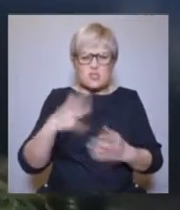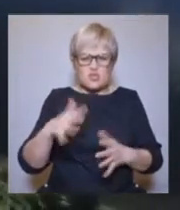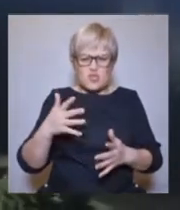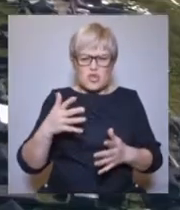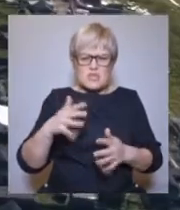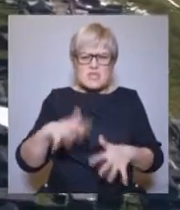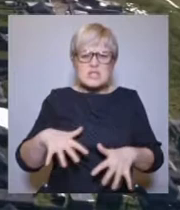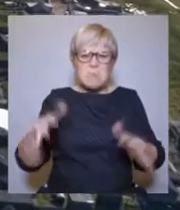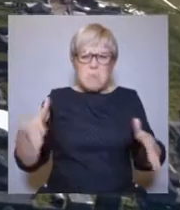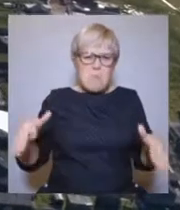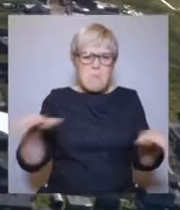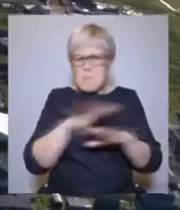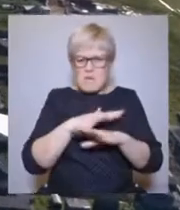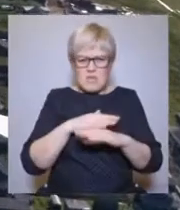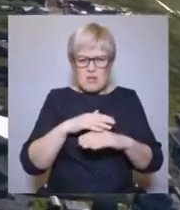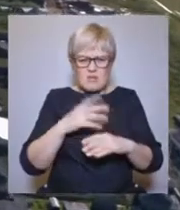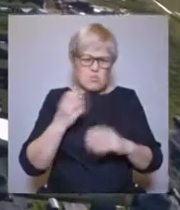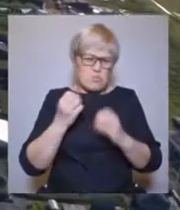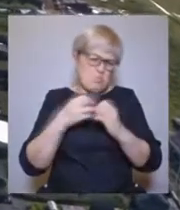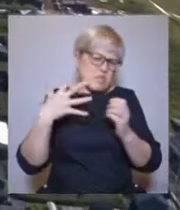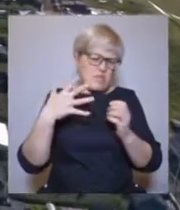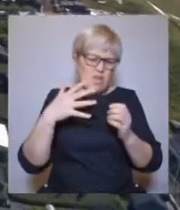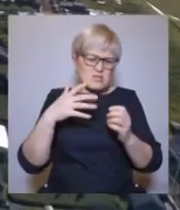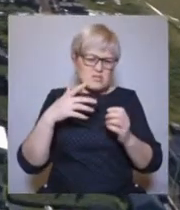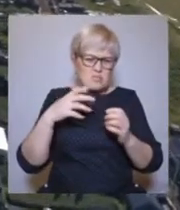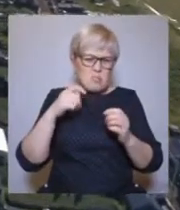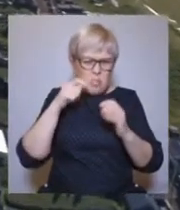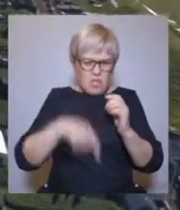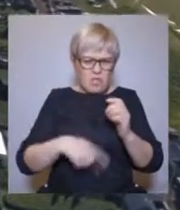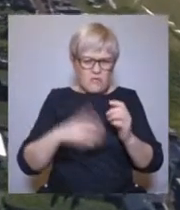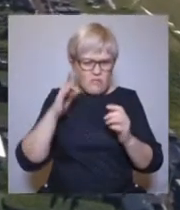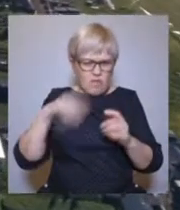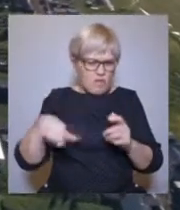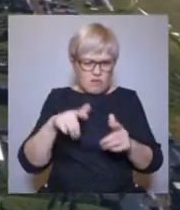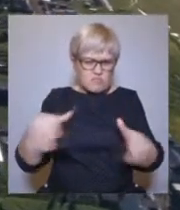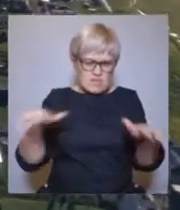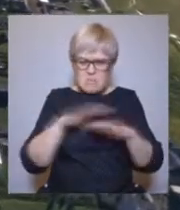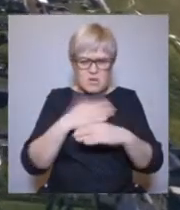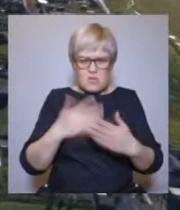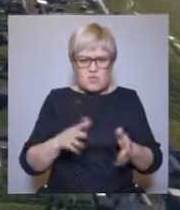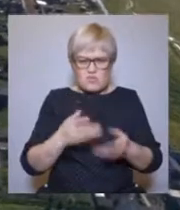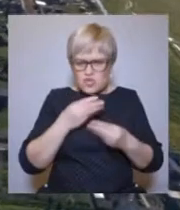метров. Городище окружено с береговой стороны валом и рвом.